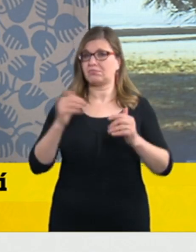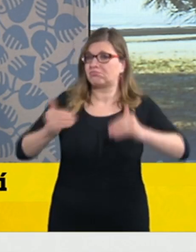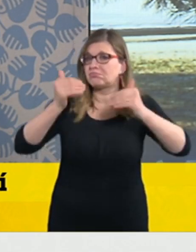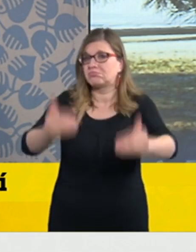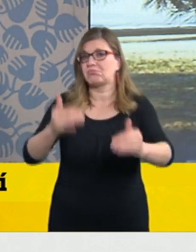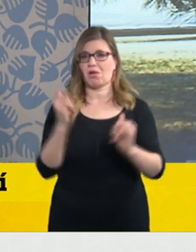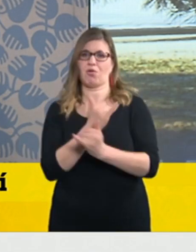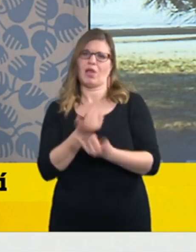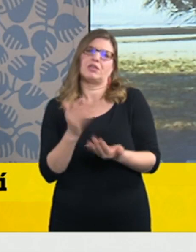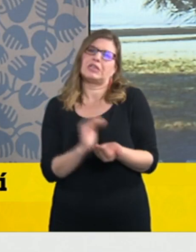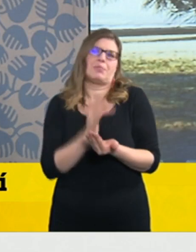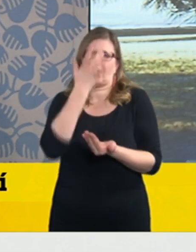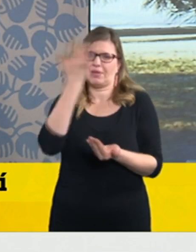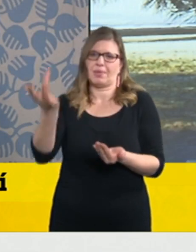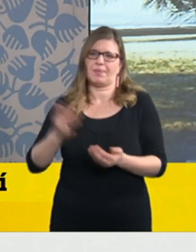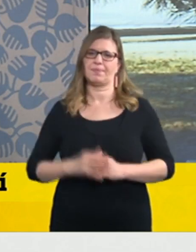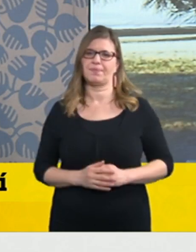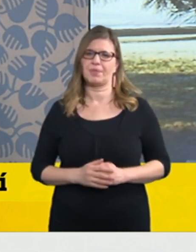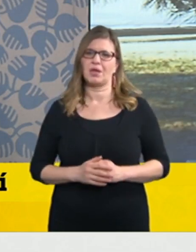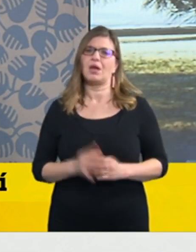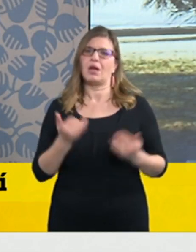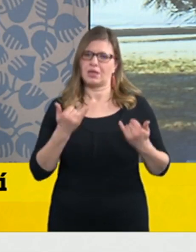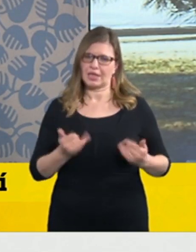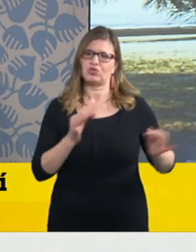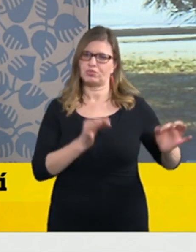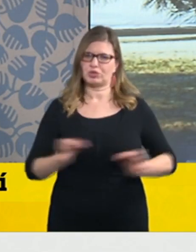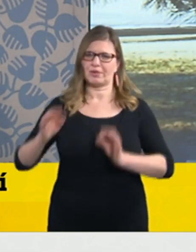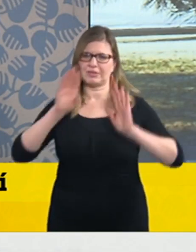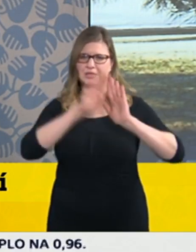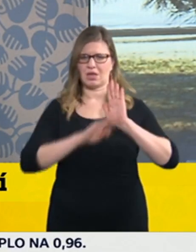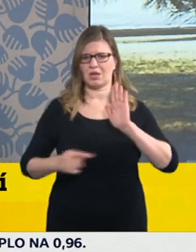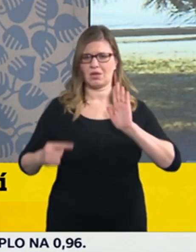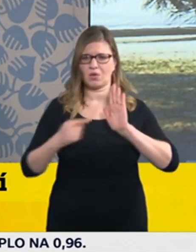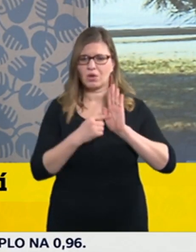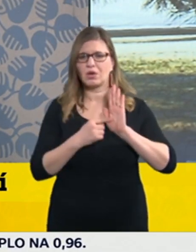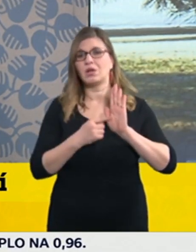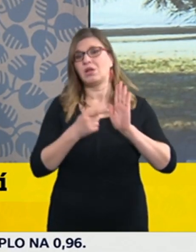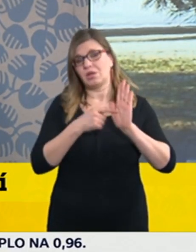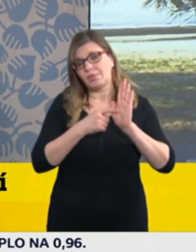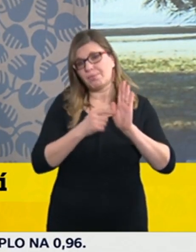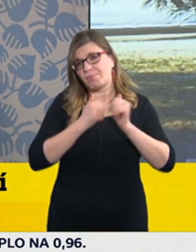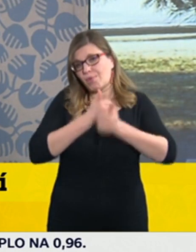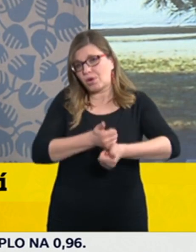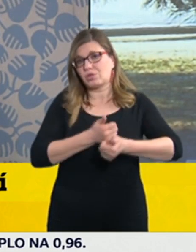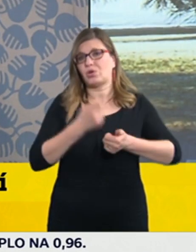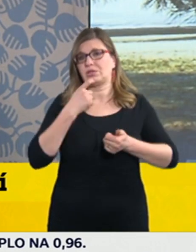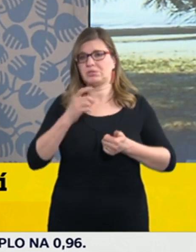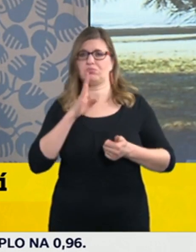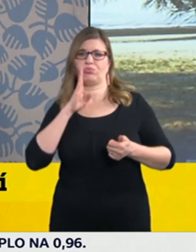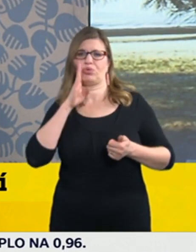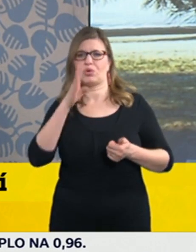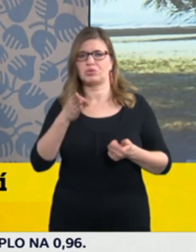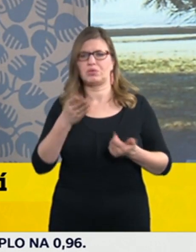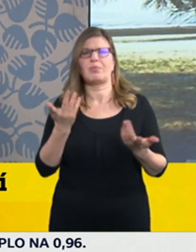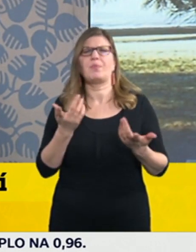zákonných norem, které by umožnili nějakým způsobem do budoucna, protože si